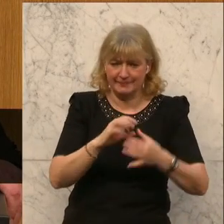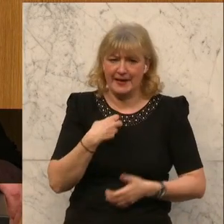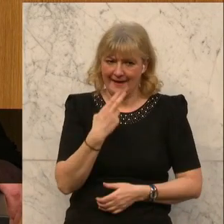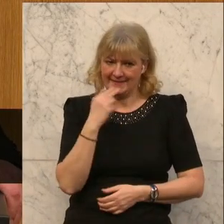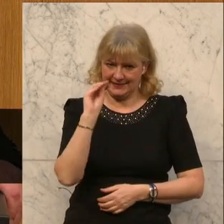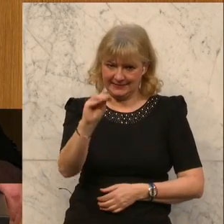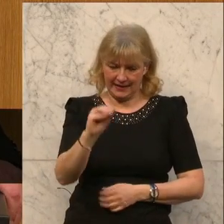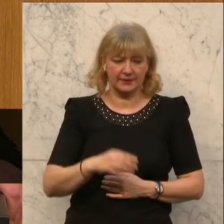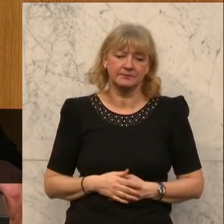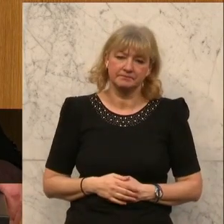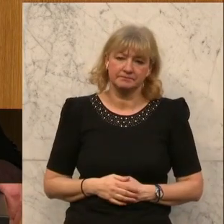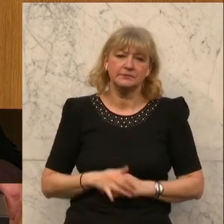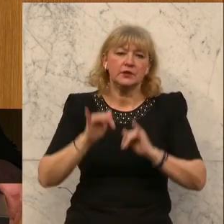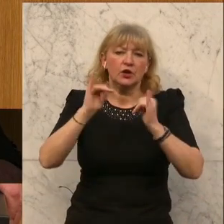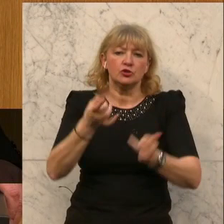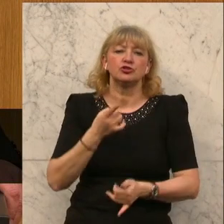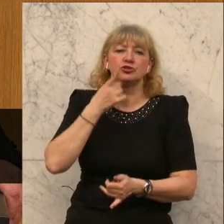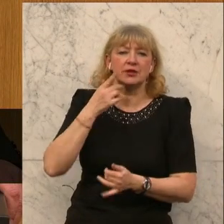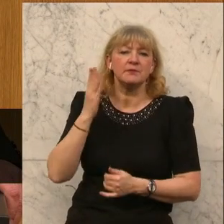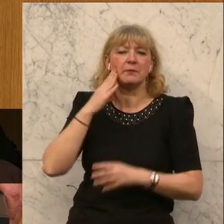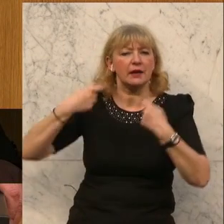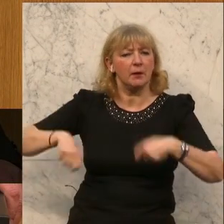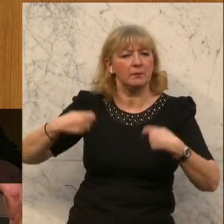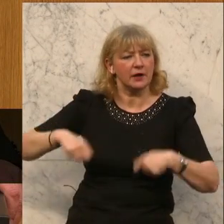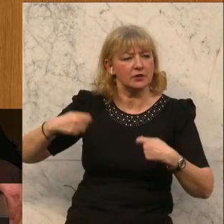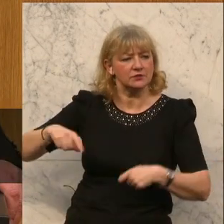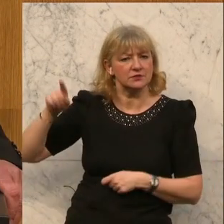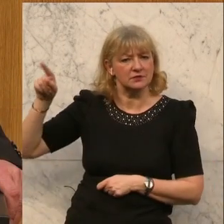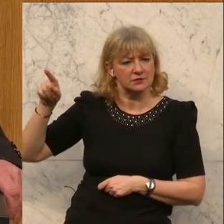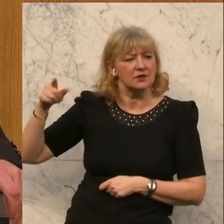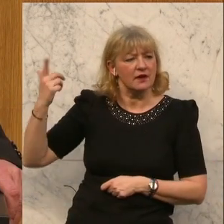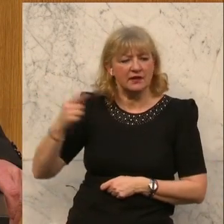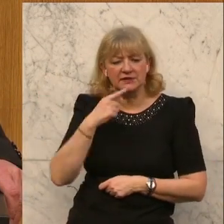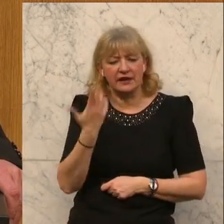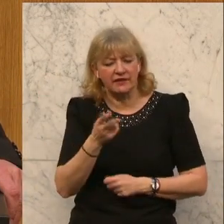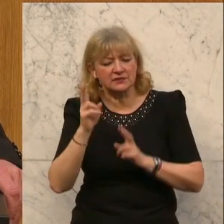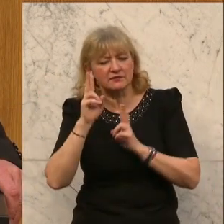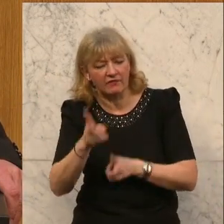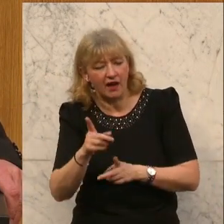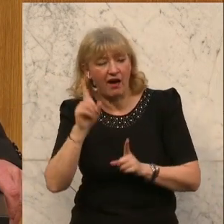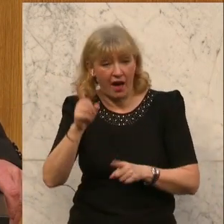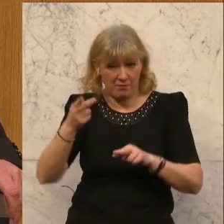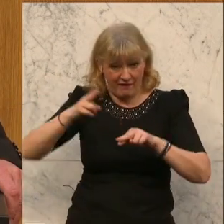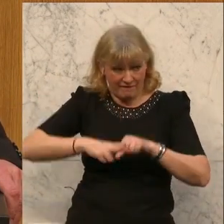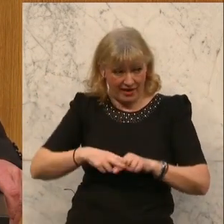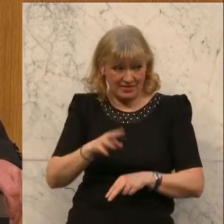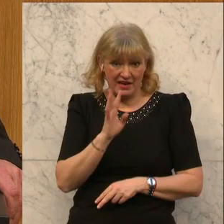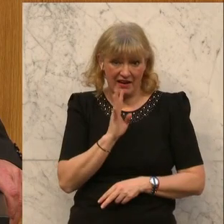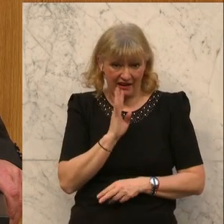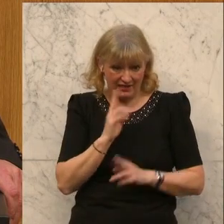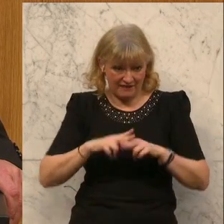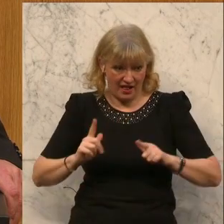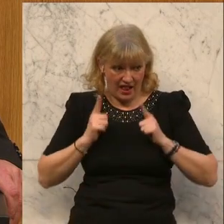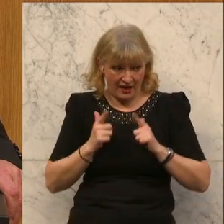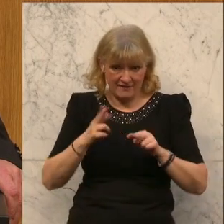Es ist richtig, was der amerikanische Präsident da mitgemacht hat, dass das ein Fake ist, aber hätte die Rede jetzt nicht live gehört, wäre